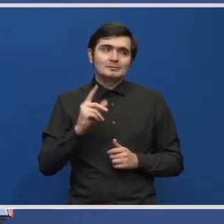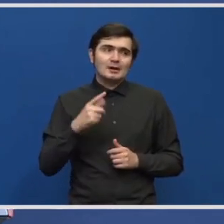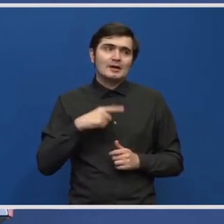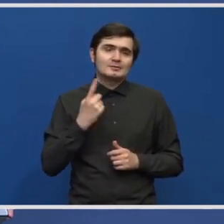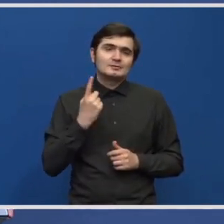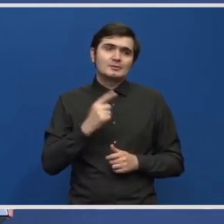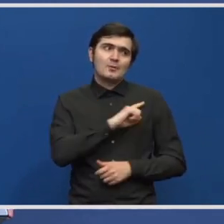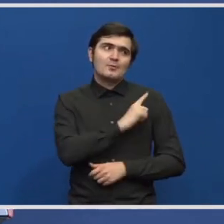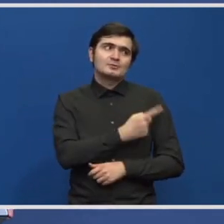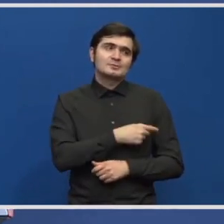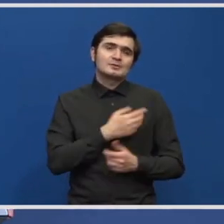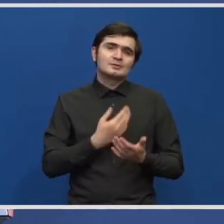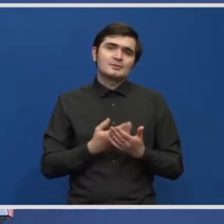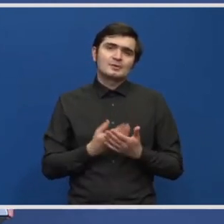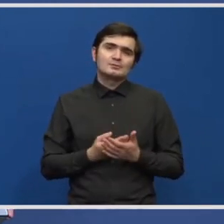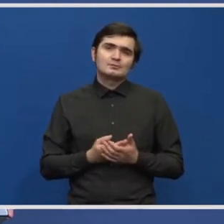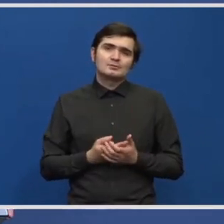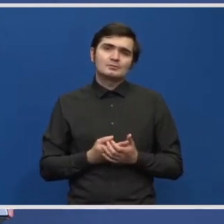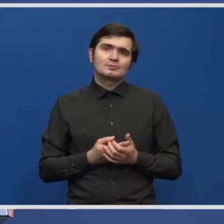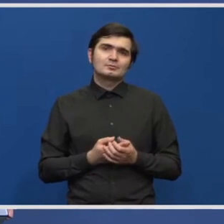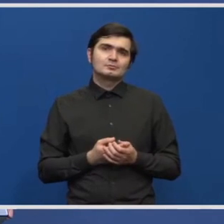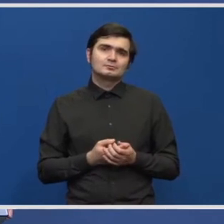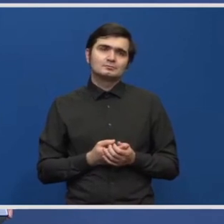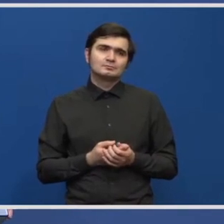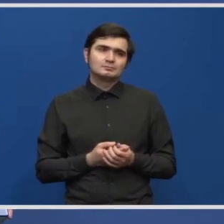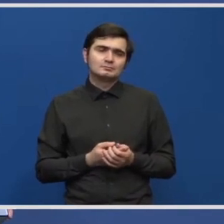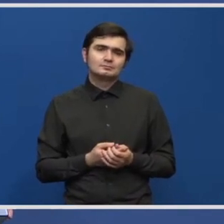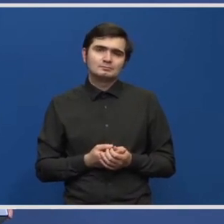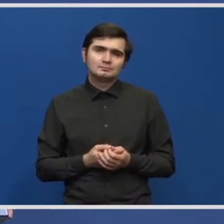există varianta, bineînțeles, sau unei,